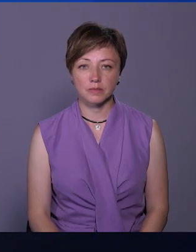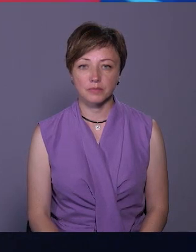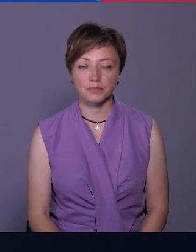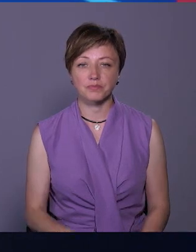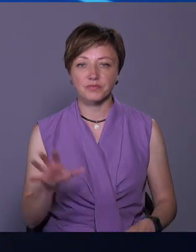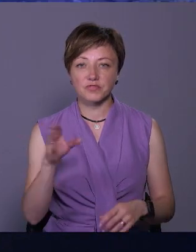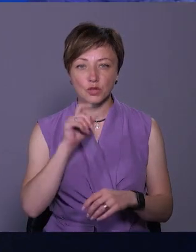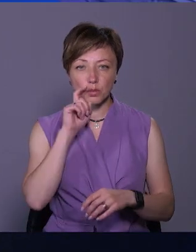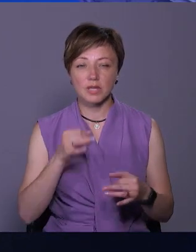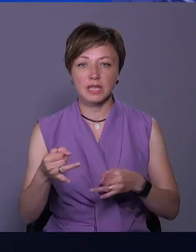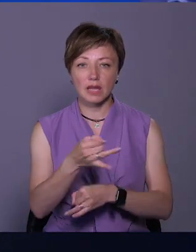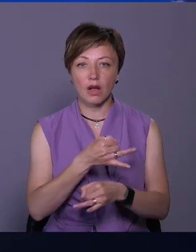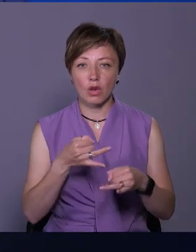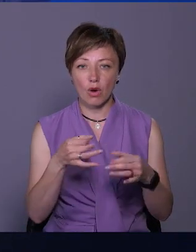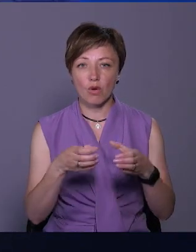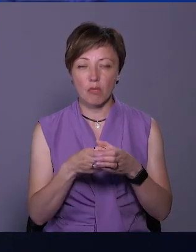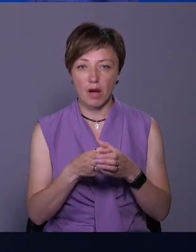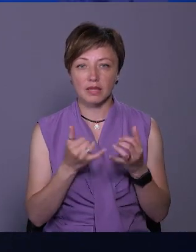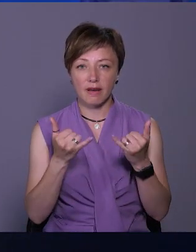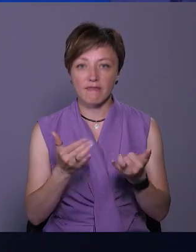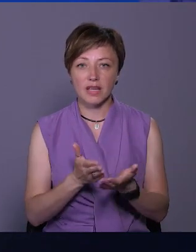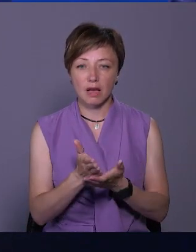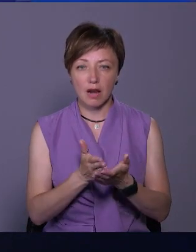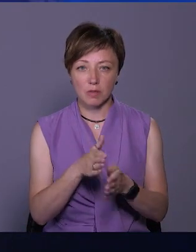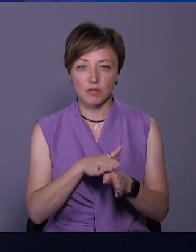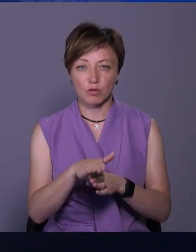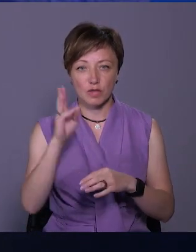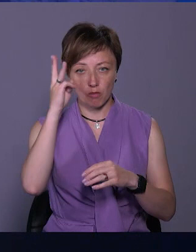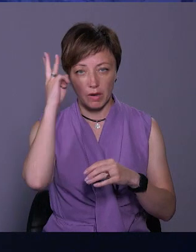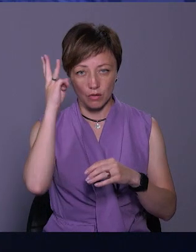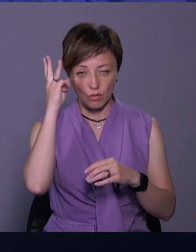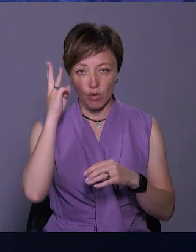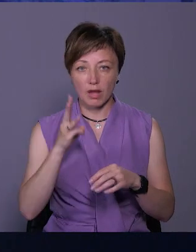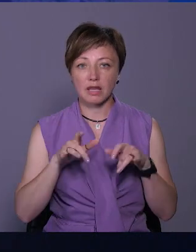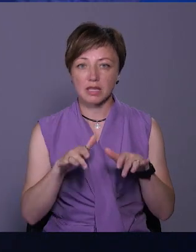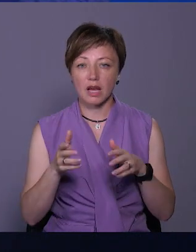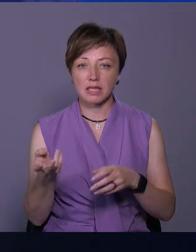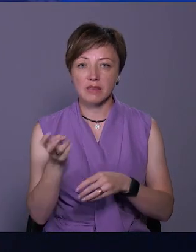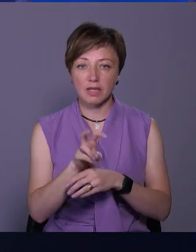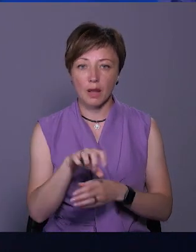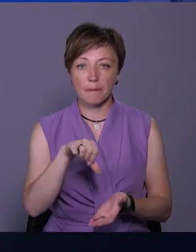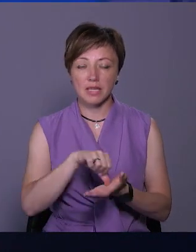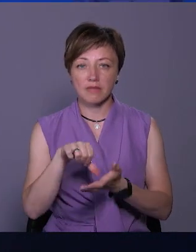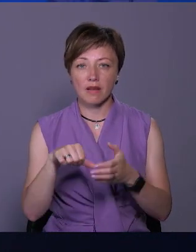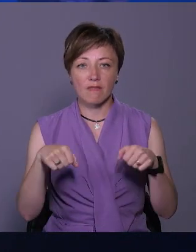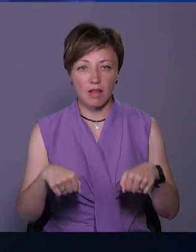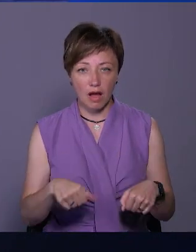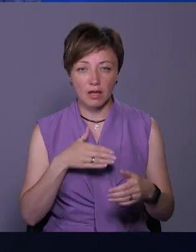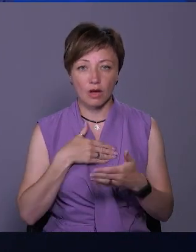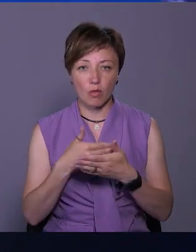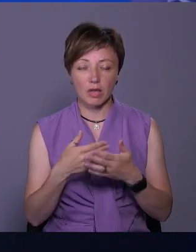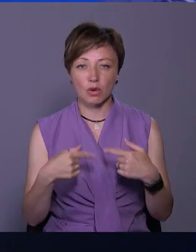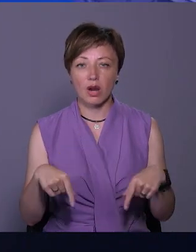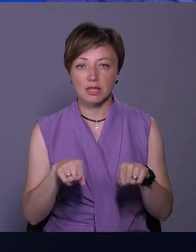Всеукраїнський діалог громади ветеранам відбувся сьогодні у Хмельницькому. На захід завітали представники влади, громадських